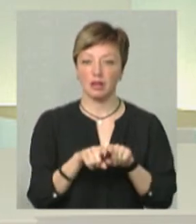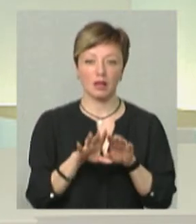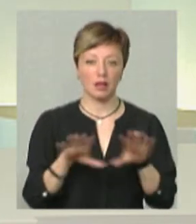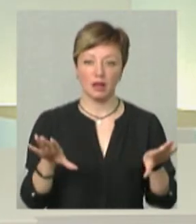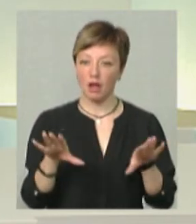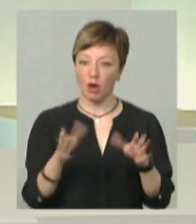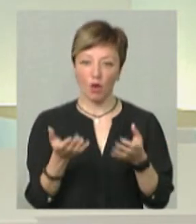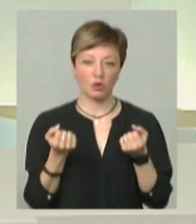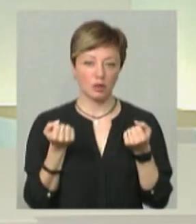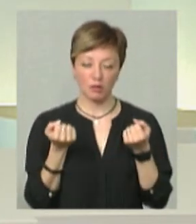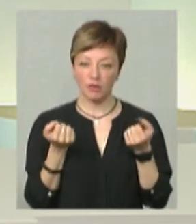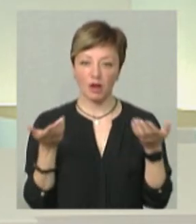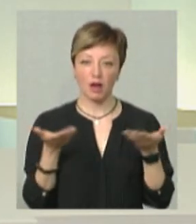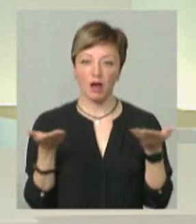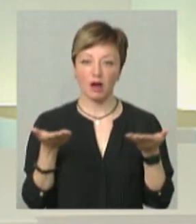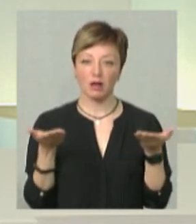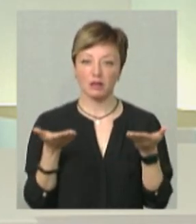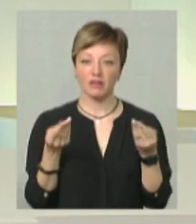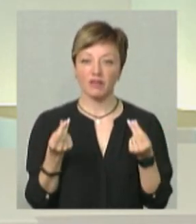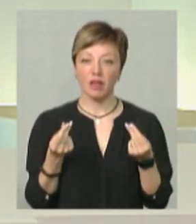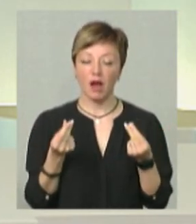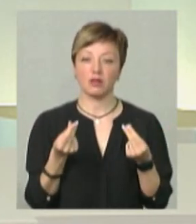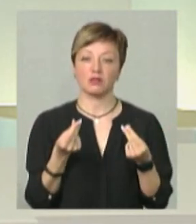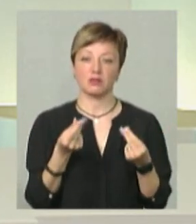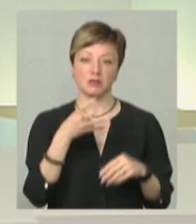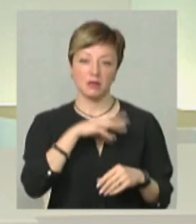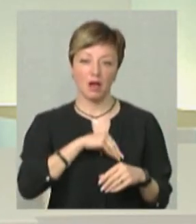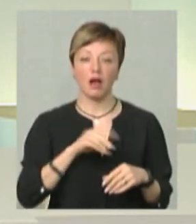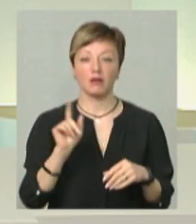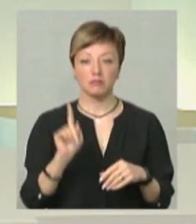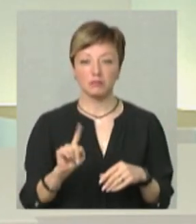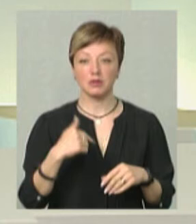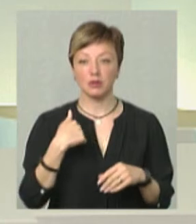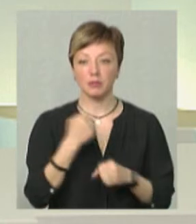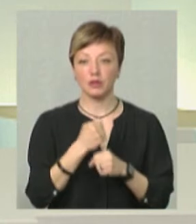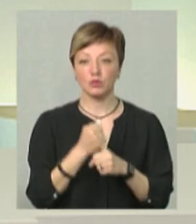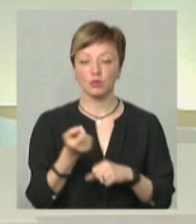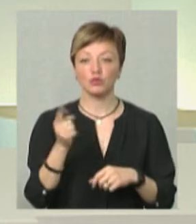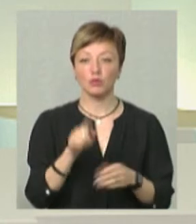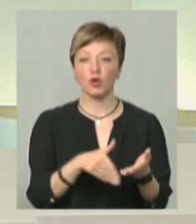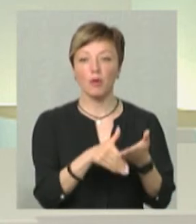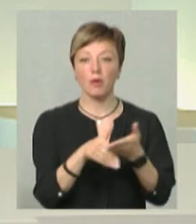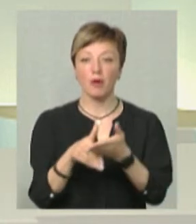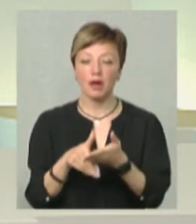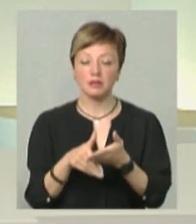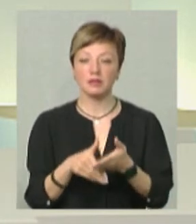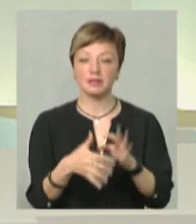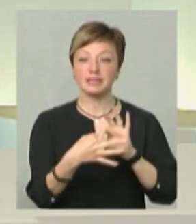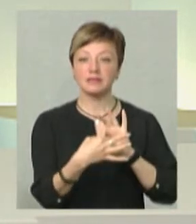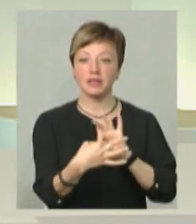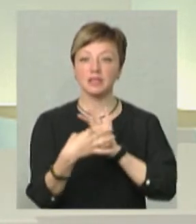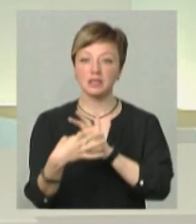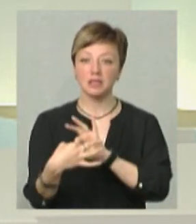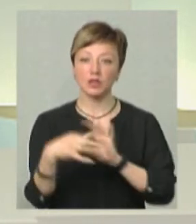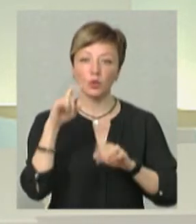отримувала якихсь фінансових коштів. Зокрема, я працюю над тим, щоб допомагати встановити зв